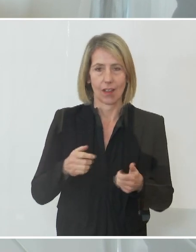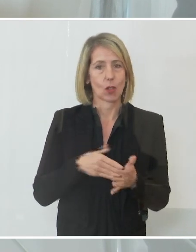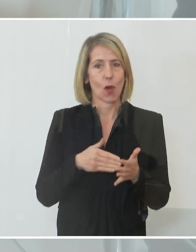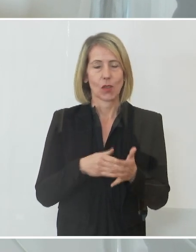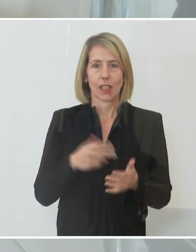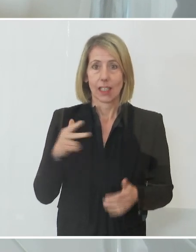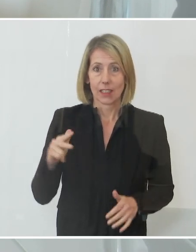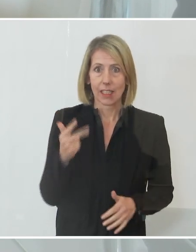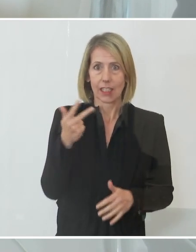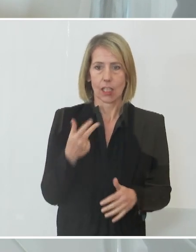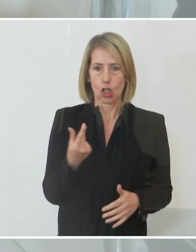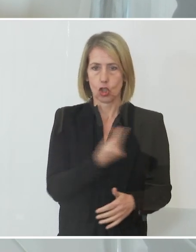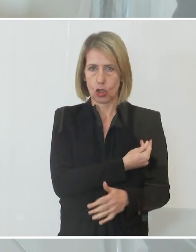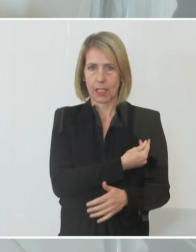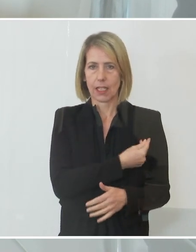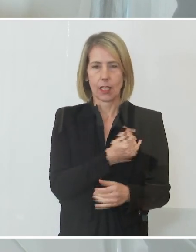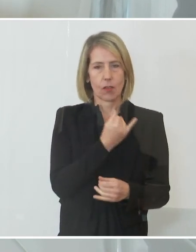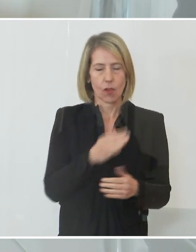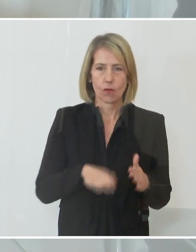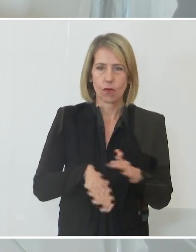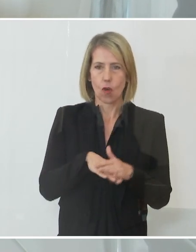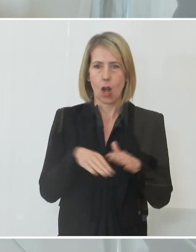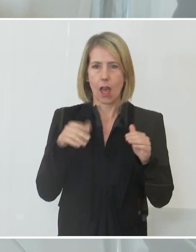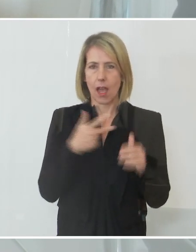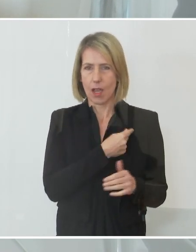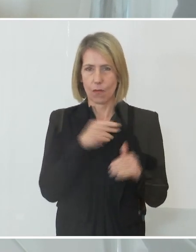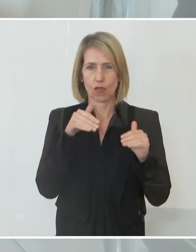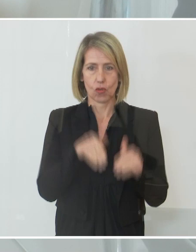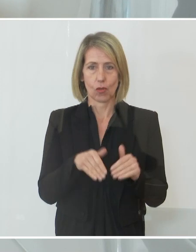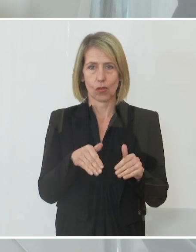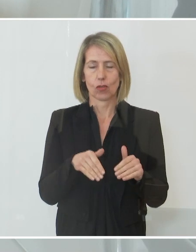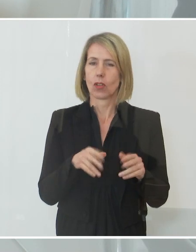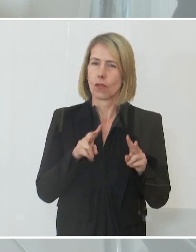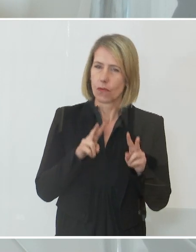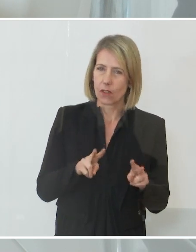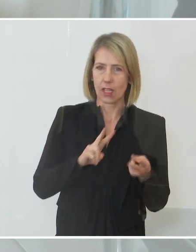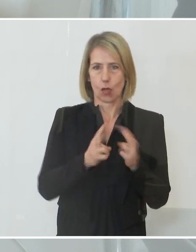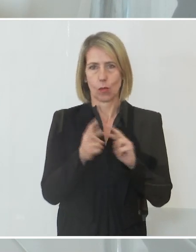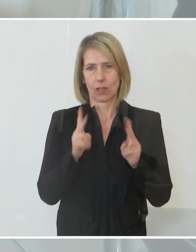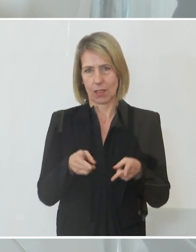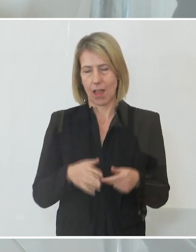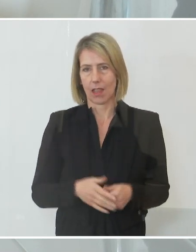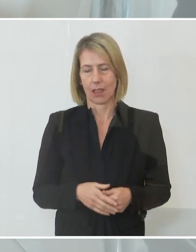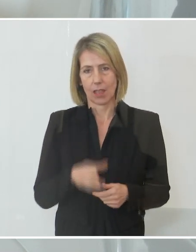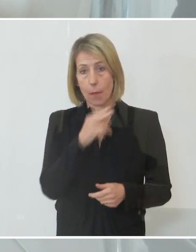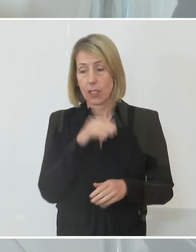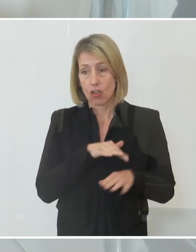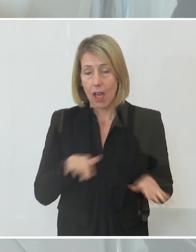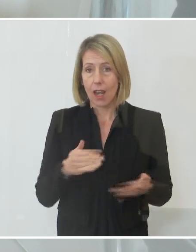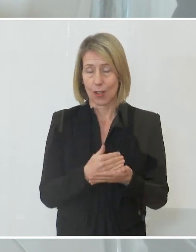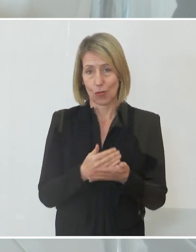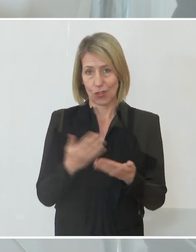die Vollendung sozusagen jetzt vorläufig des Impfschutzes, auch tatsächlich bewerkstelligt wird und von den Menschen auch genutzt wird.